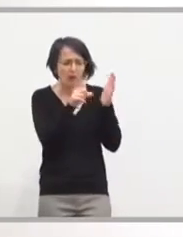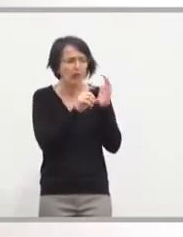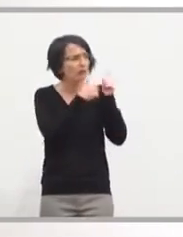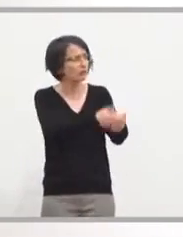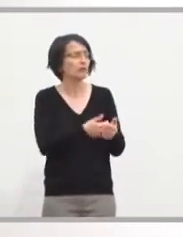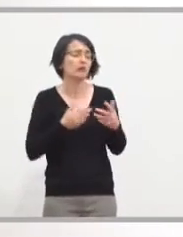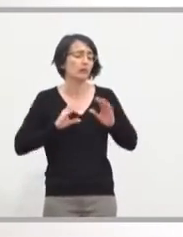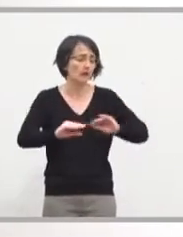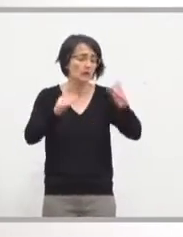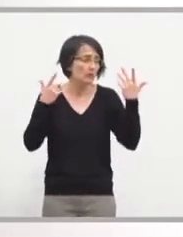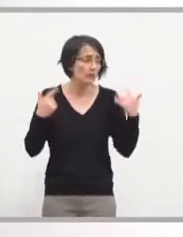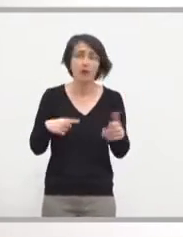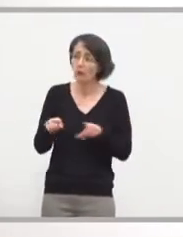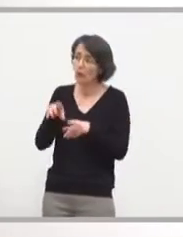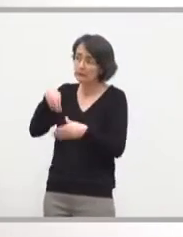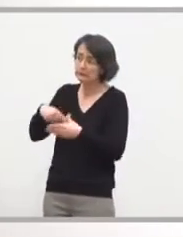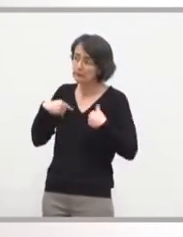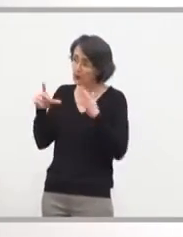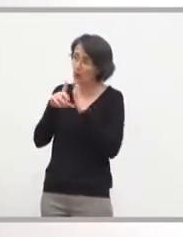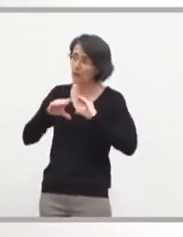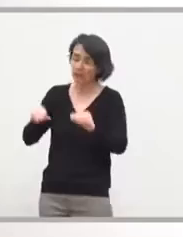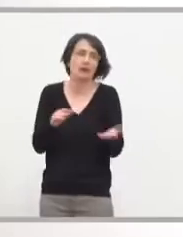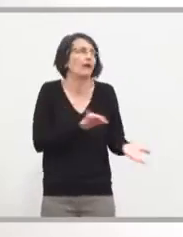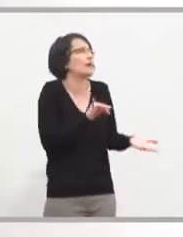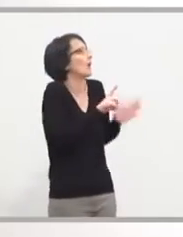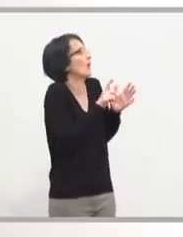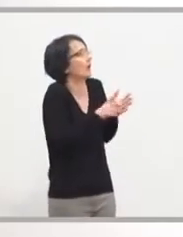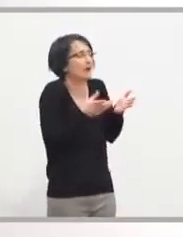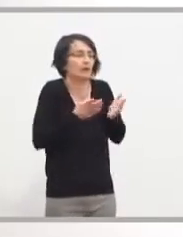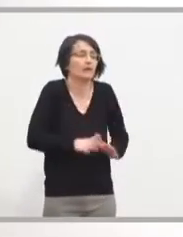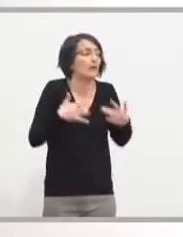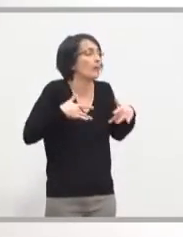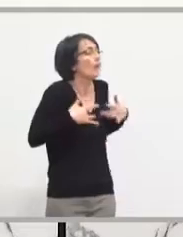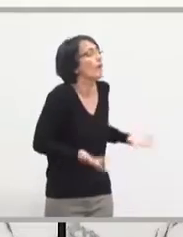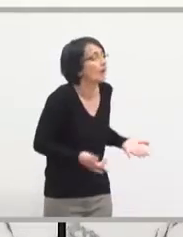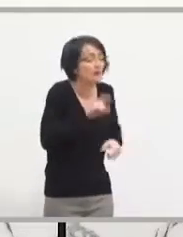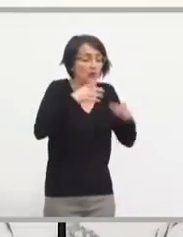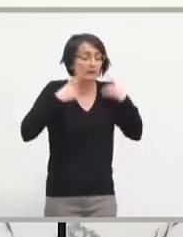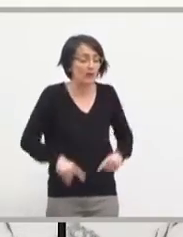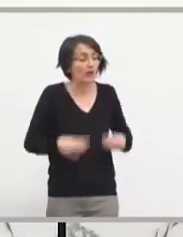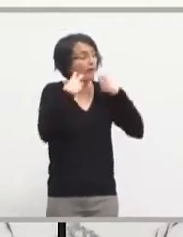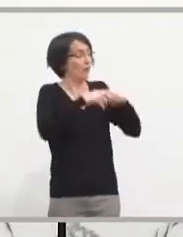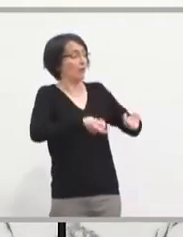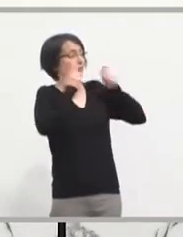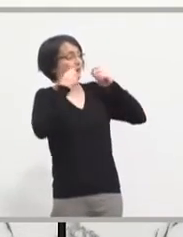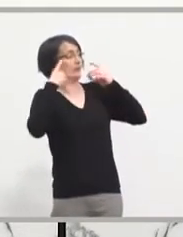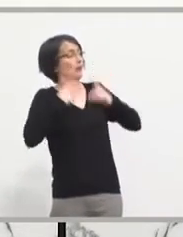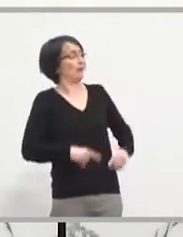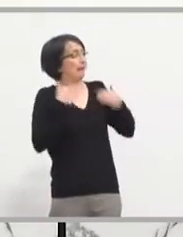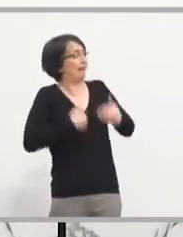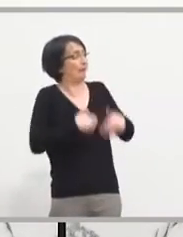Larue. Vous aussi, j'applique les lois. Pas moi qui l'ai fait, la loi. Je ne suis pas député. Ils n'ont pas voulu me donner l'investiture. Oh.